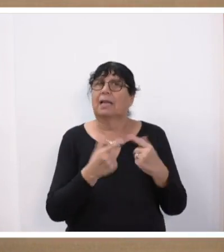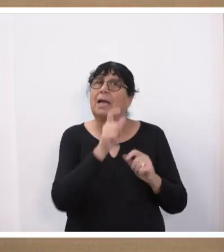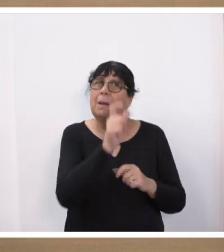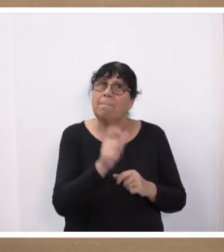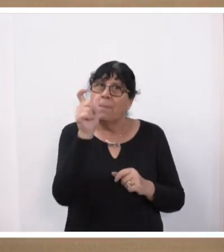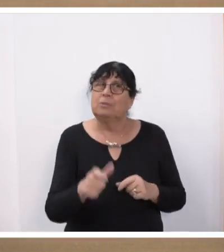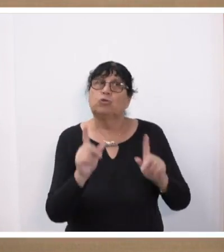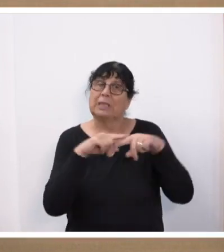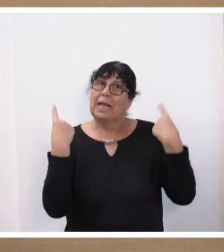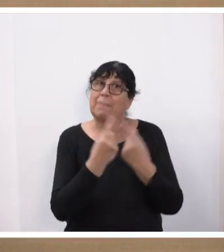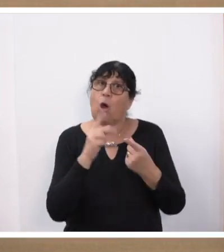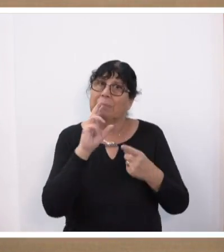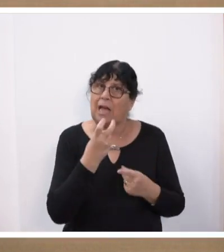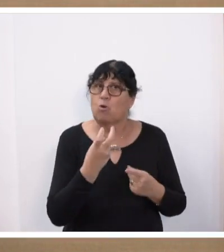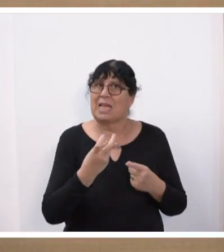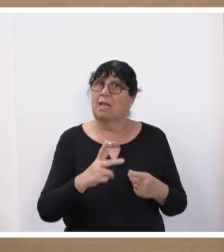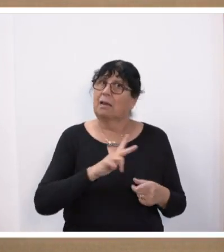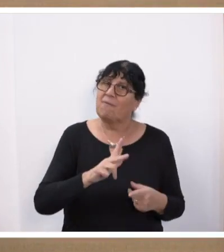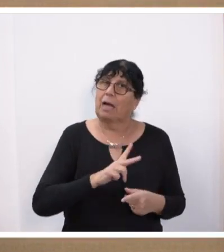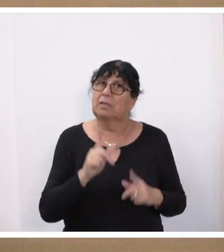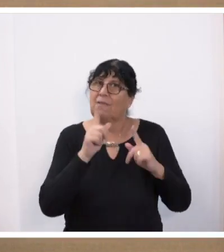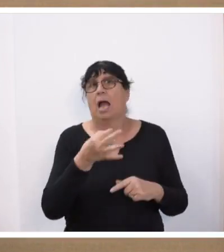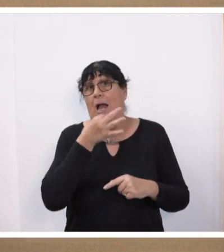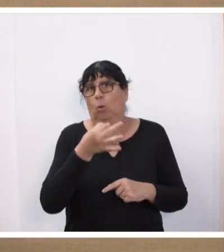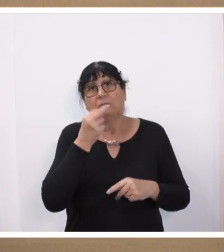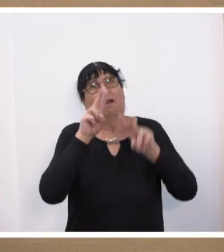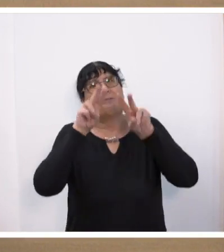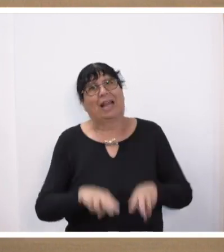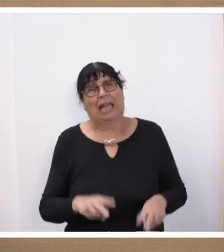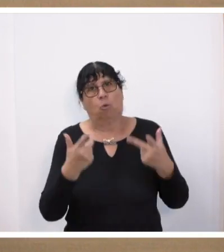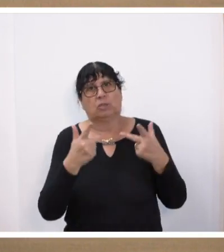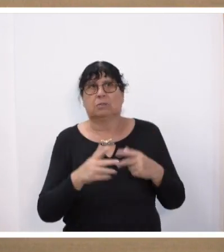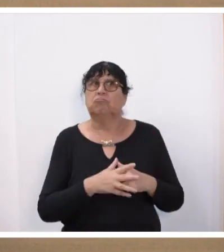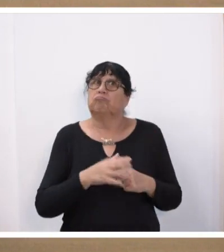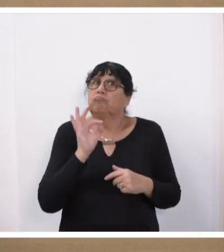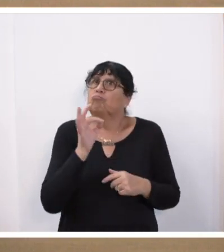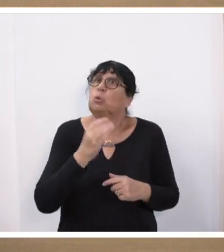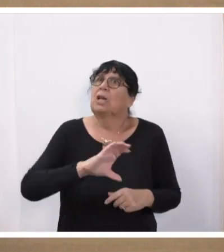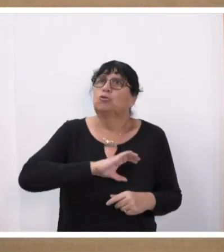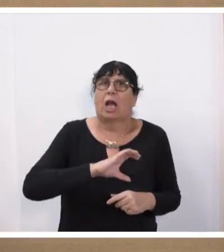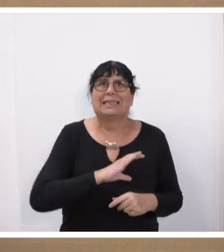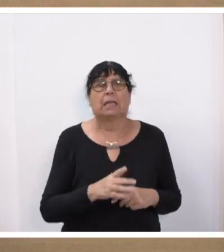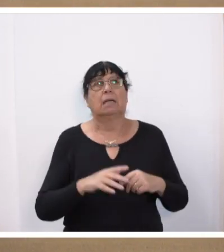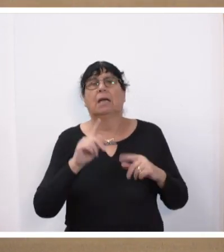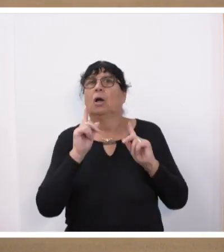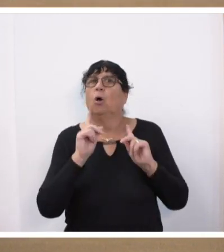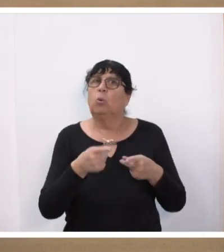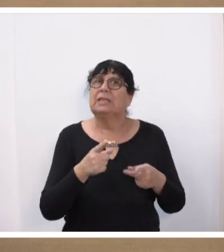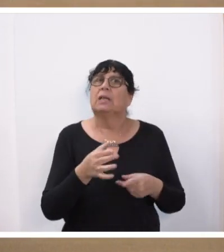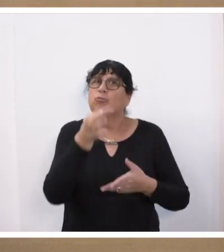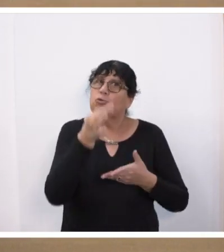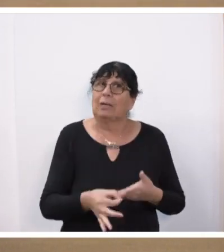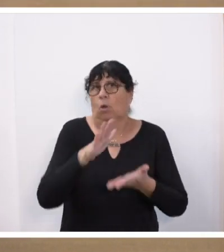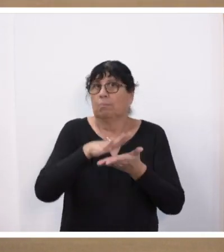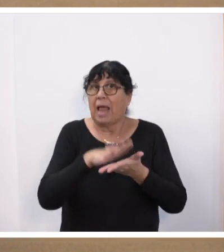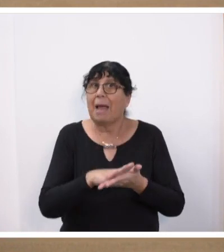im Raum Saarlouis gesetzt, weil man eben auf die Aussagen vertraut hat. Erstens, wir haben gute Chancen und zweitens, wir werden nicht nur den Standort erhalten, wir werden